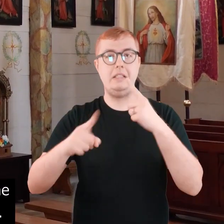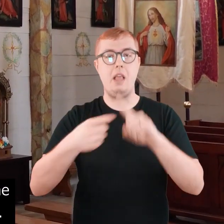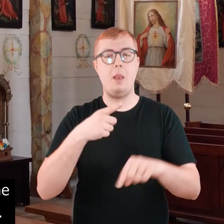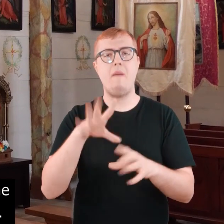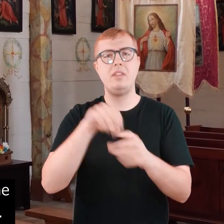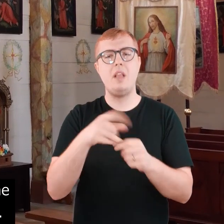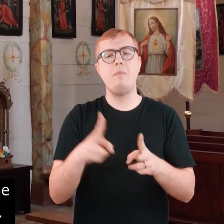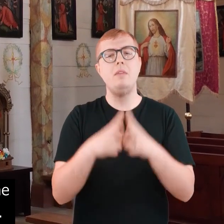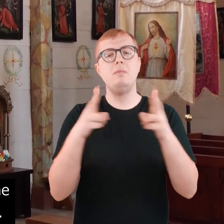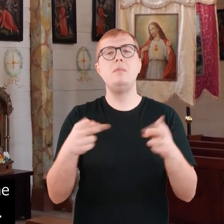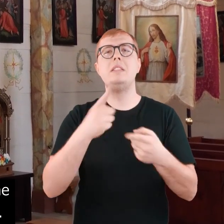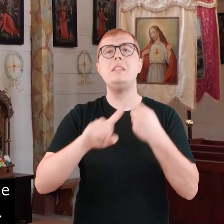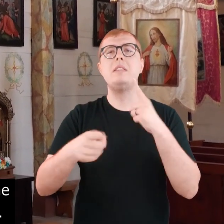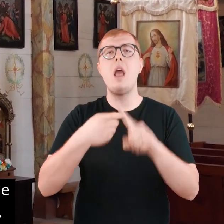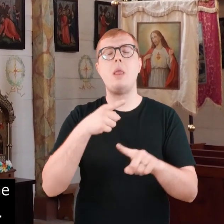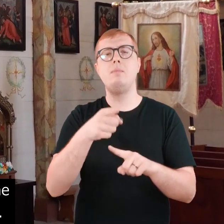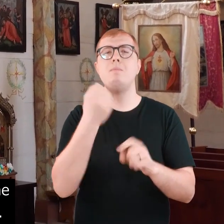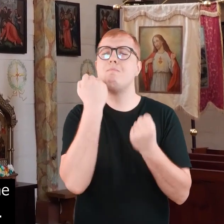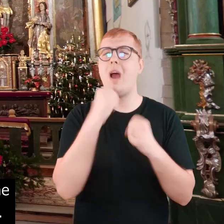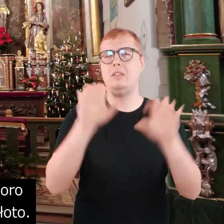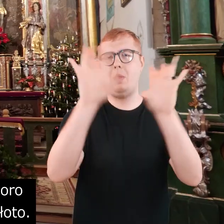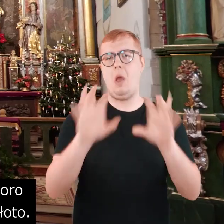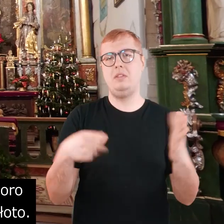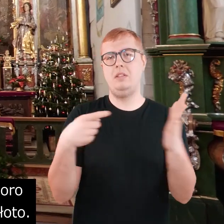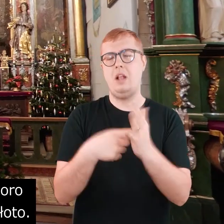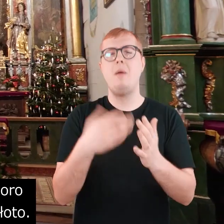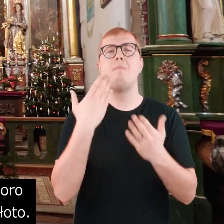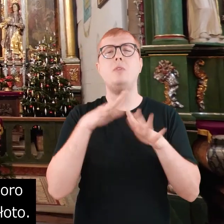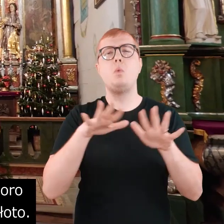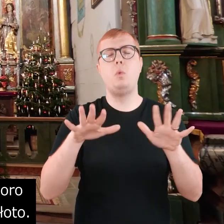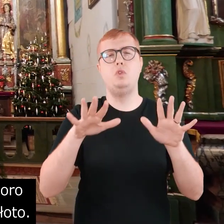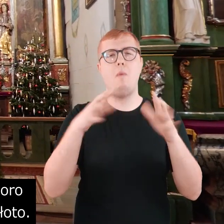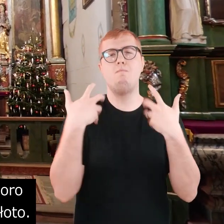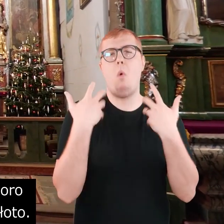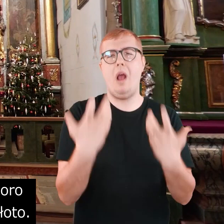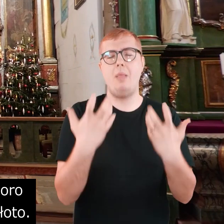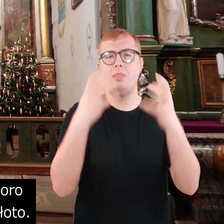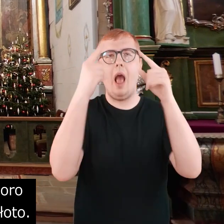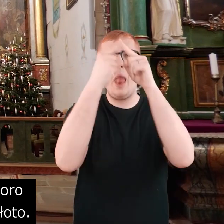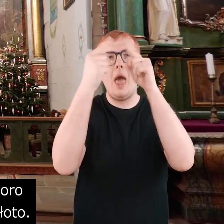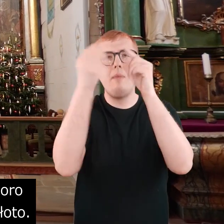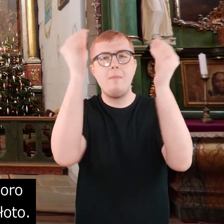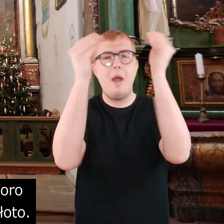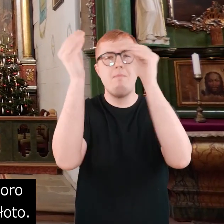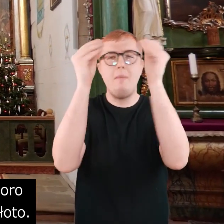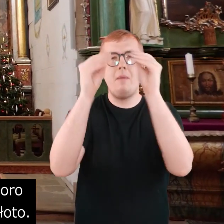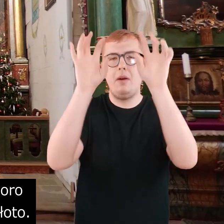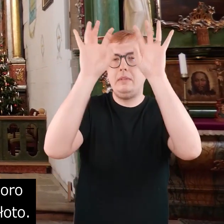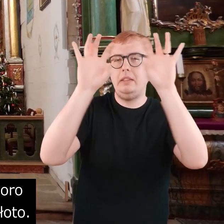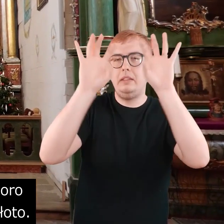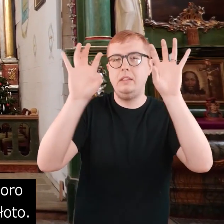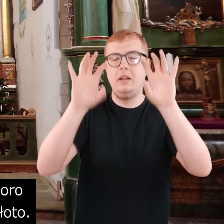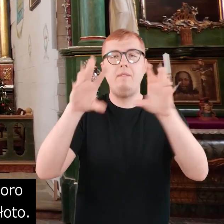wykonane w bardzo dekoracyjnym stylu. Mają dużo bogatych zdobień i sporo elementów